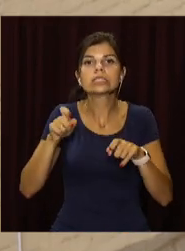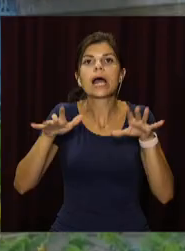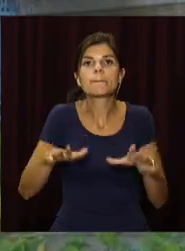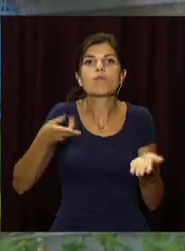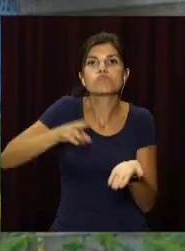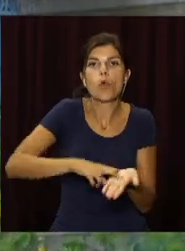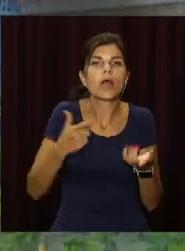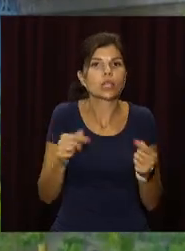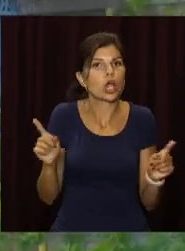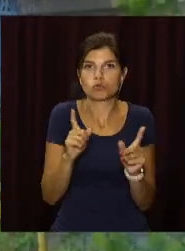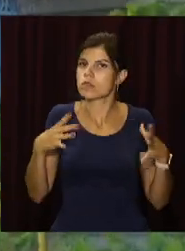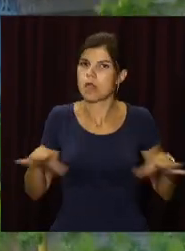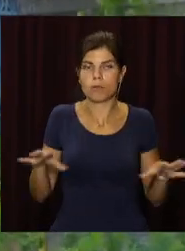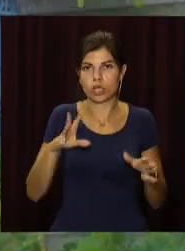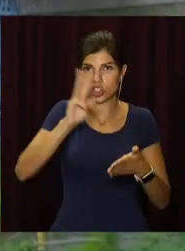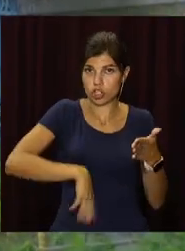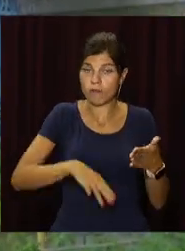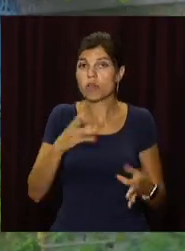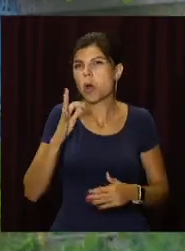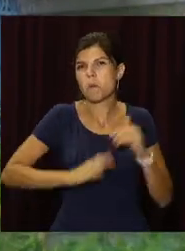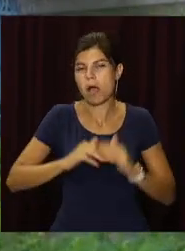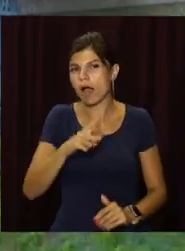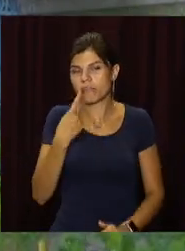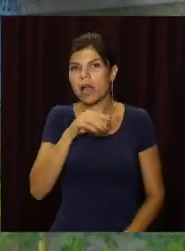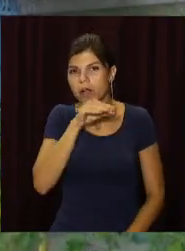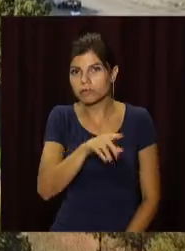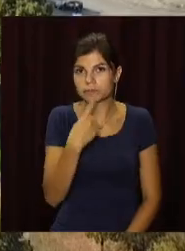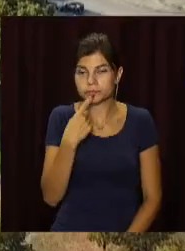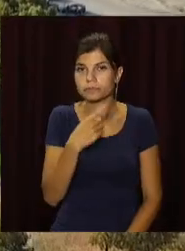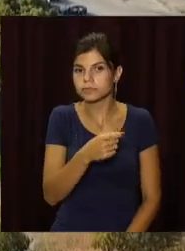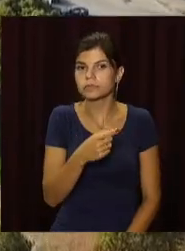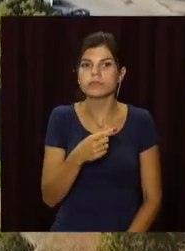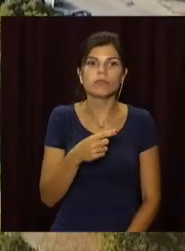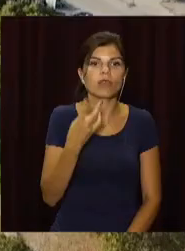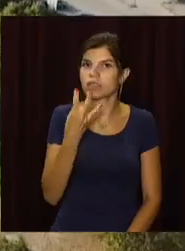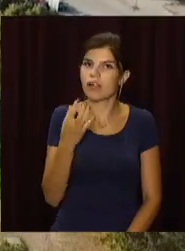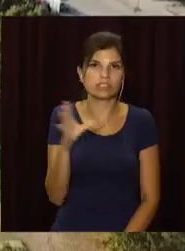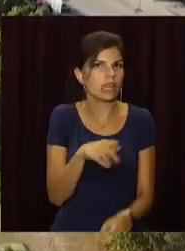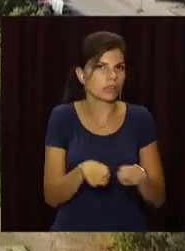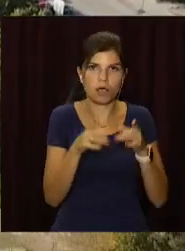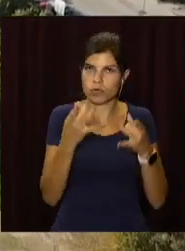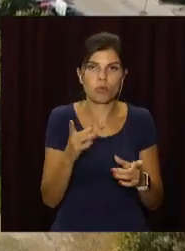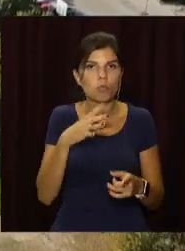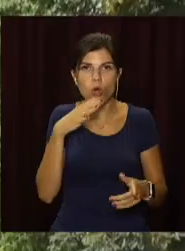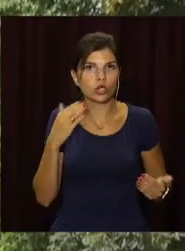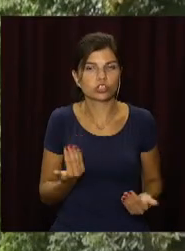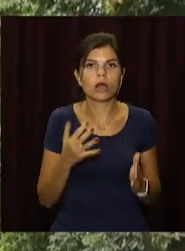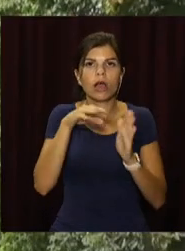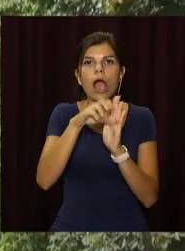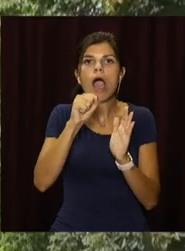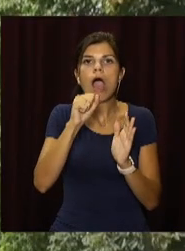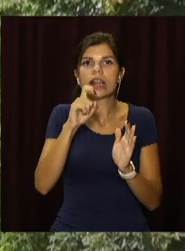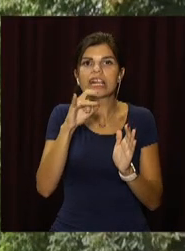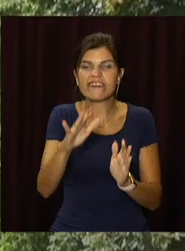реєстрації, щоб уникнути штрафів. Але на практиці, каже експерт з нерухомості Сергій Логутенко, не все так просто. Більшість житла внесена у архіви